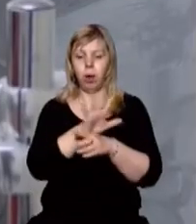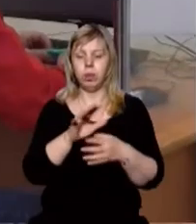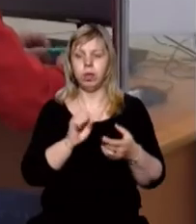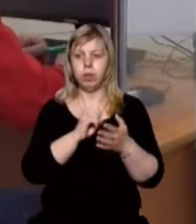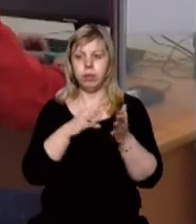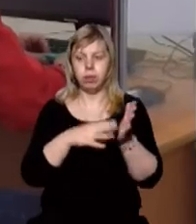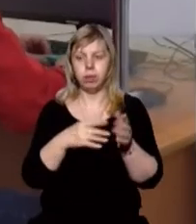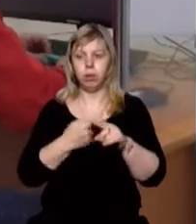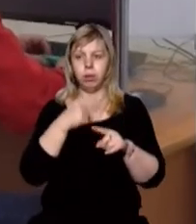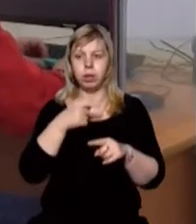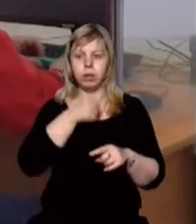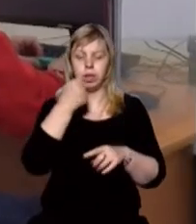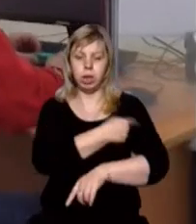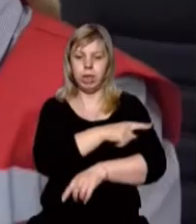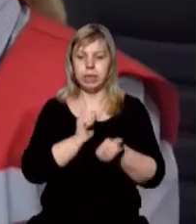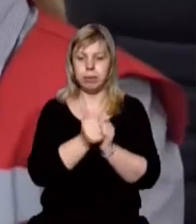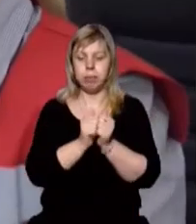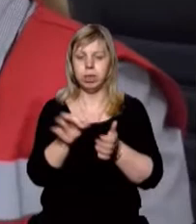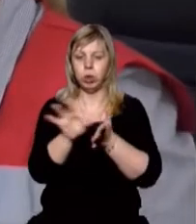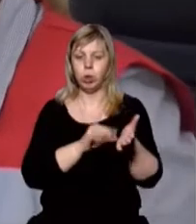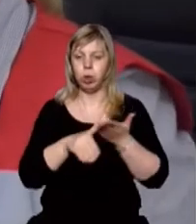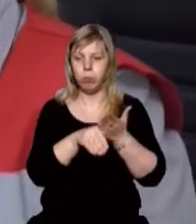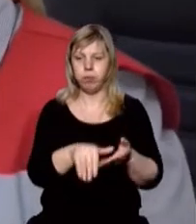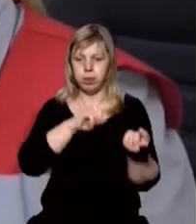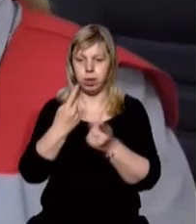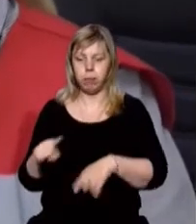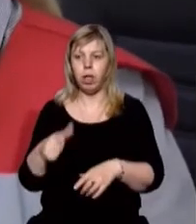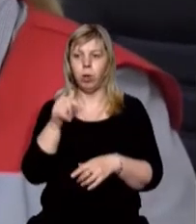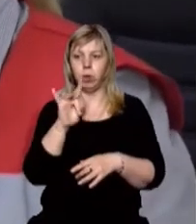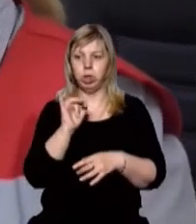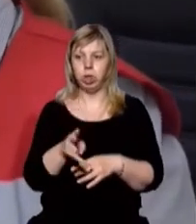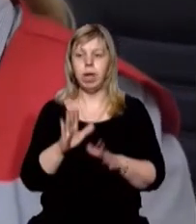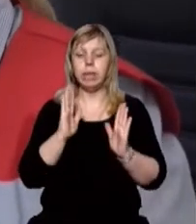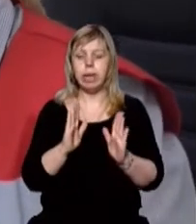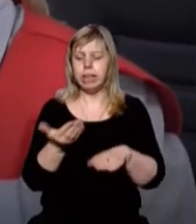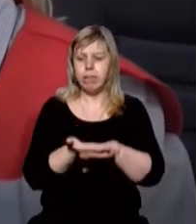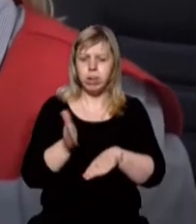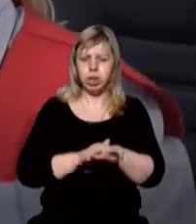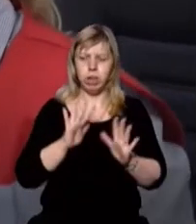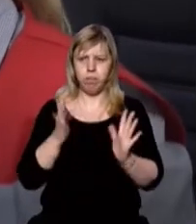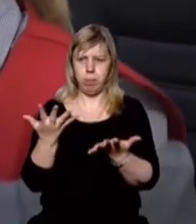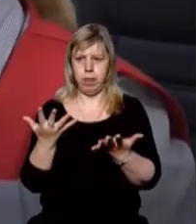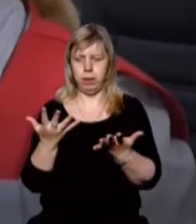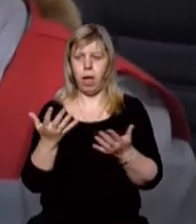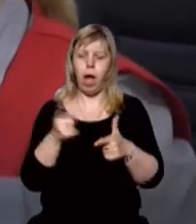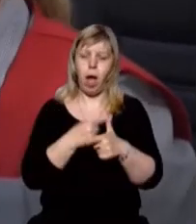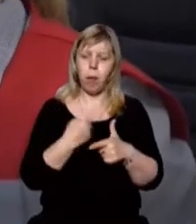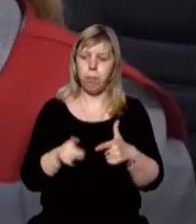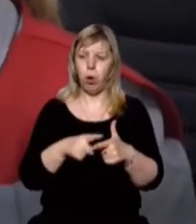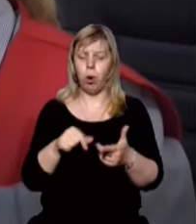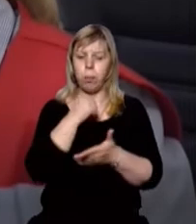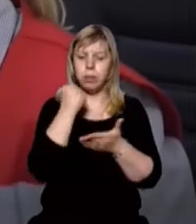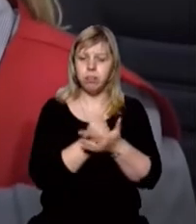-19, розповідає старша лікарка зміни екстреної допомоги на Закарпатті Марина Гливчак. Тільки в важких випадках, або